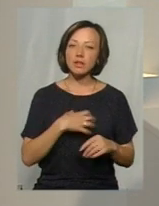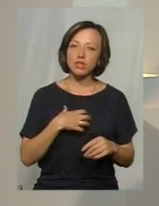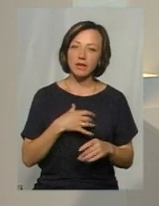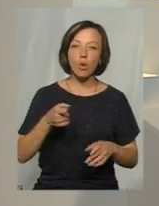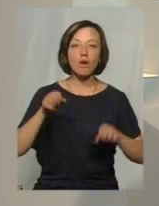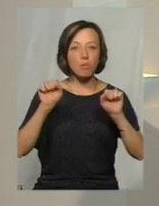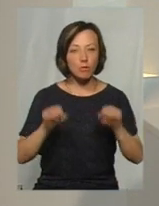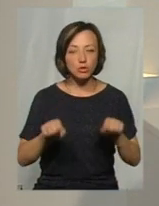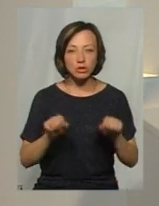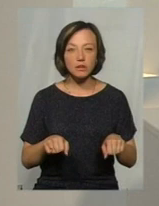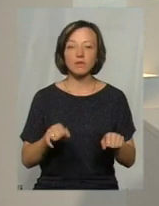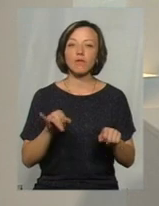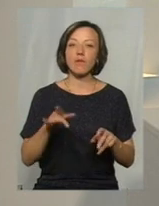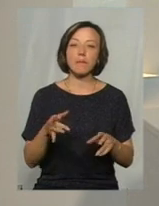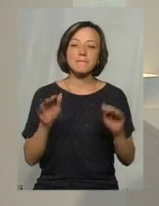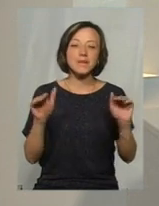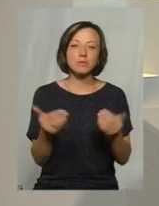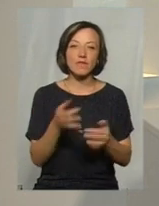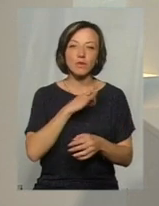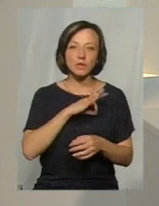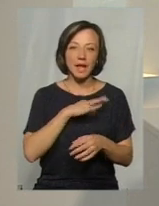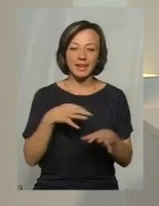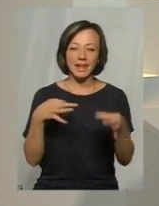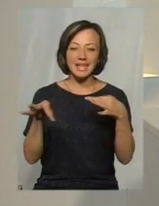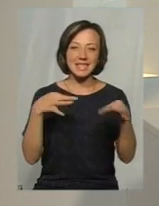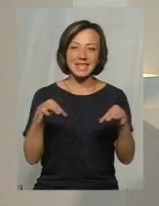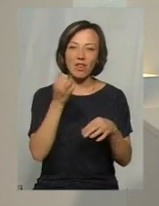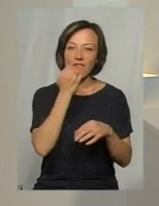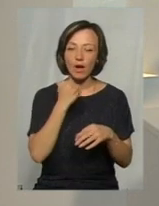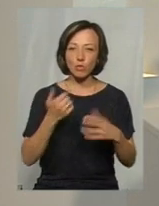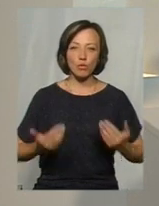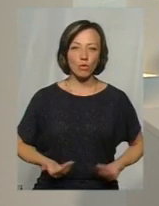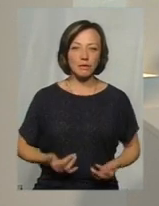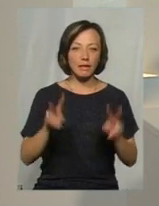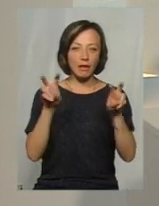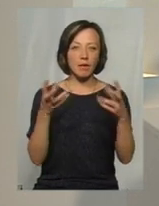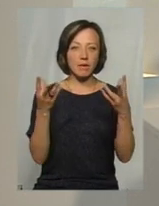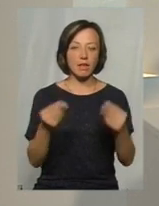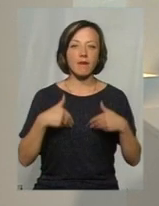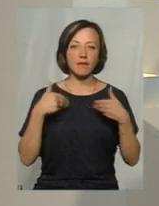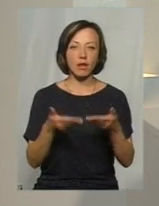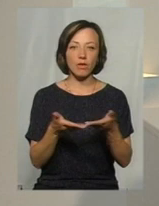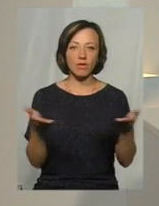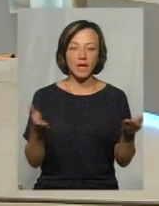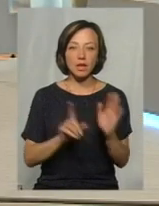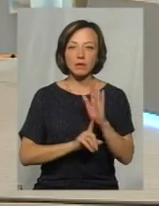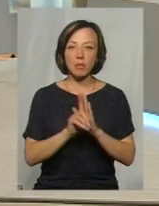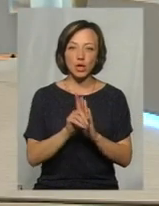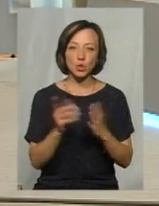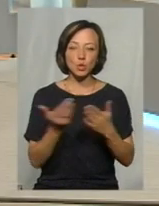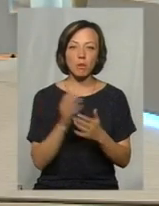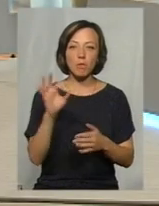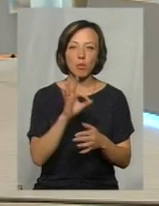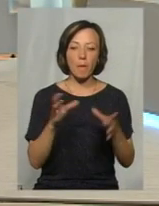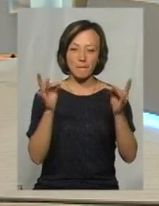реально мінімізувати використання целефану у побуті, про це нині у темі дня вітаю всіх. І спершу сюжет про